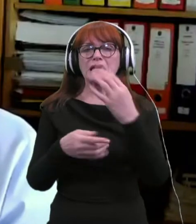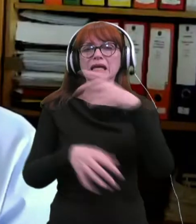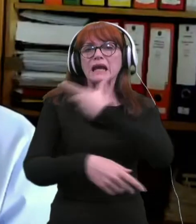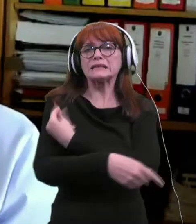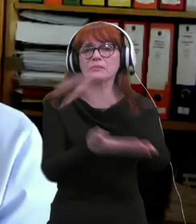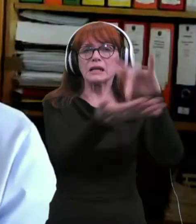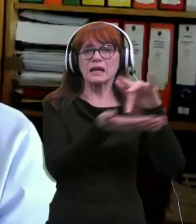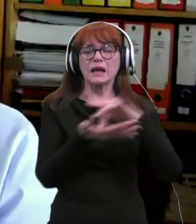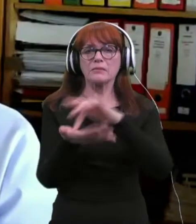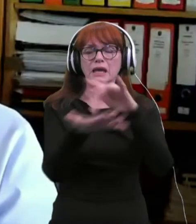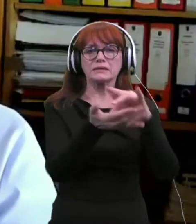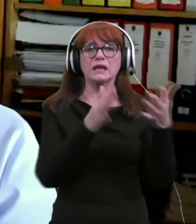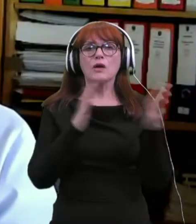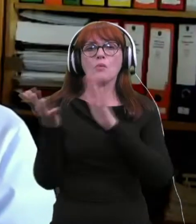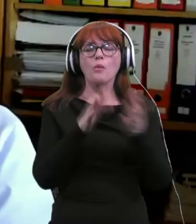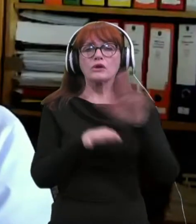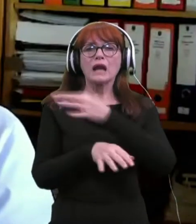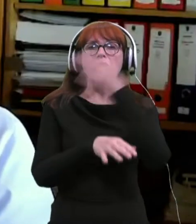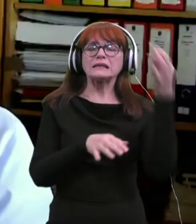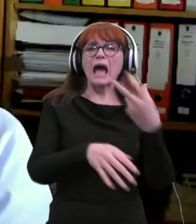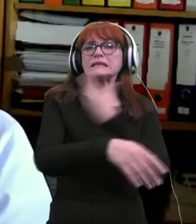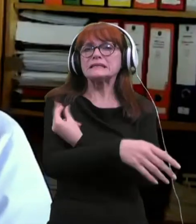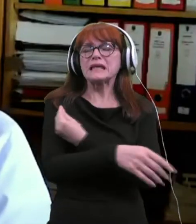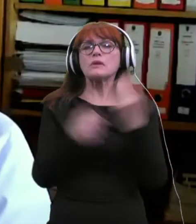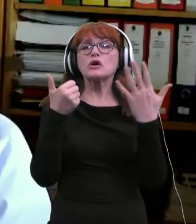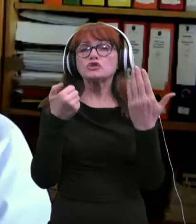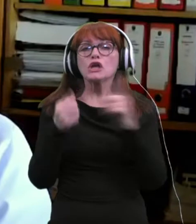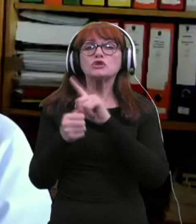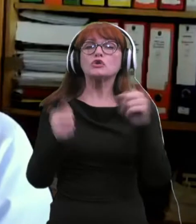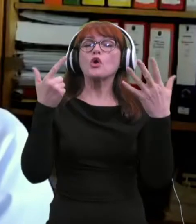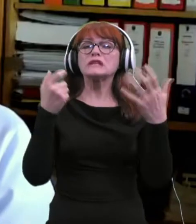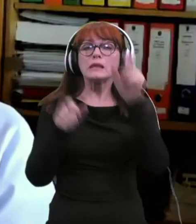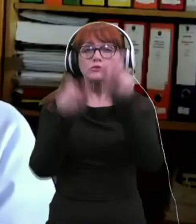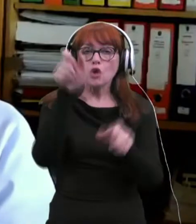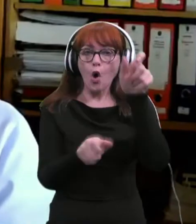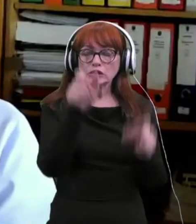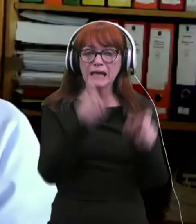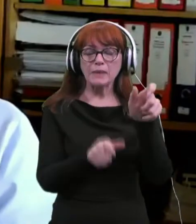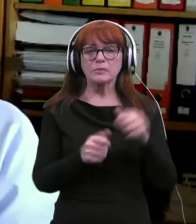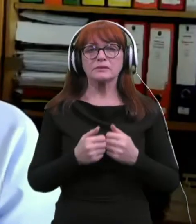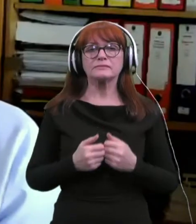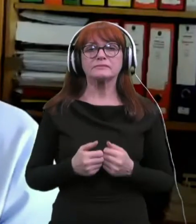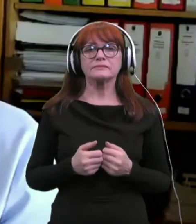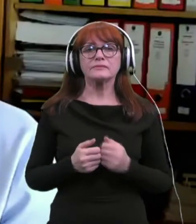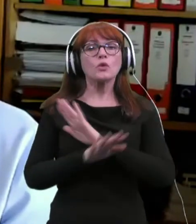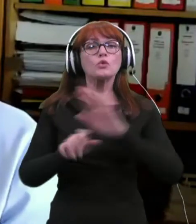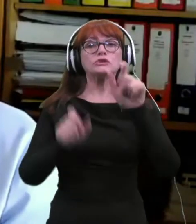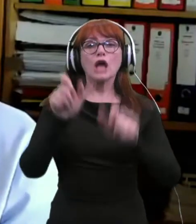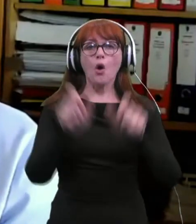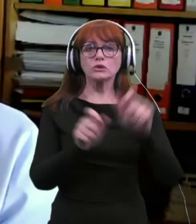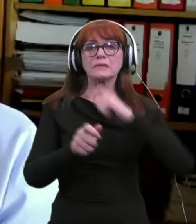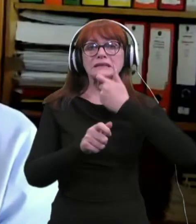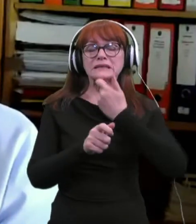mesta in v poprečju dnevno pocepimo 600 do 700 oseb. Vse osebe